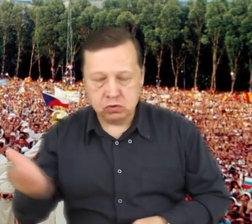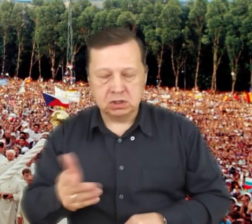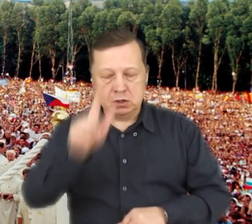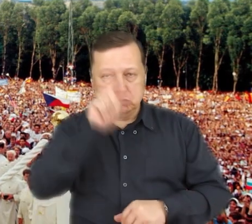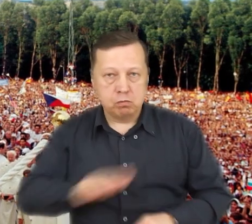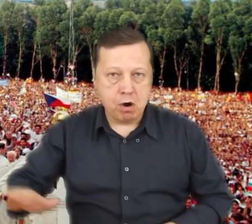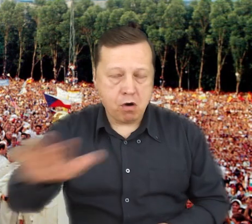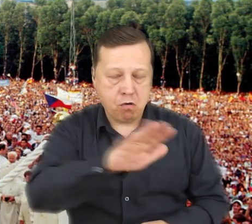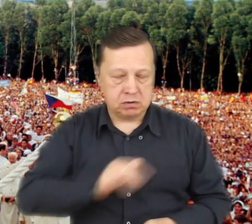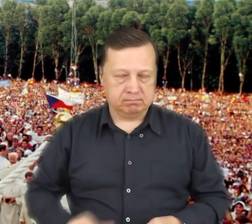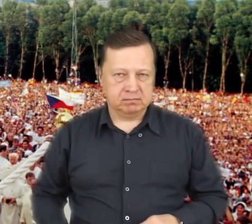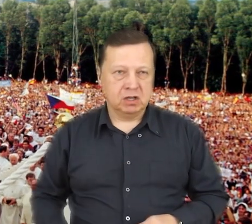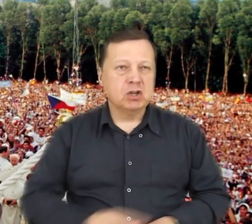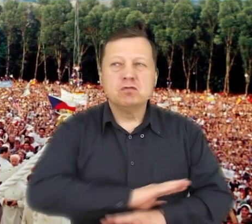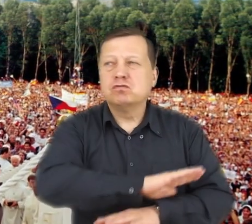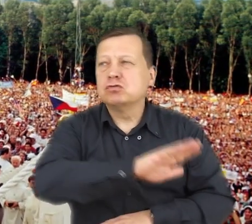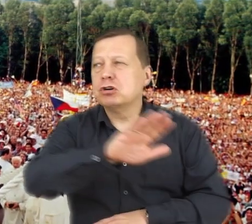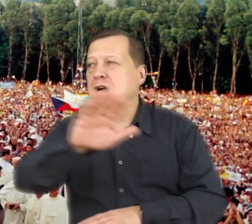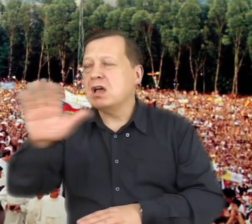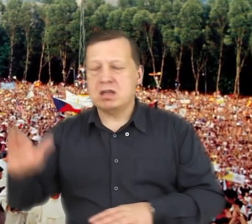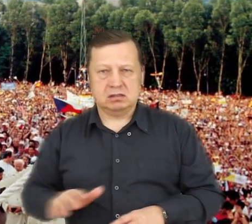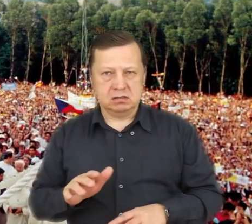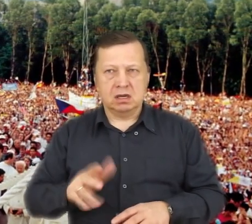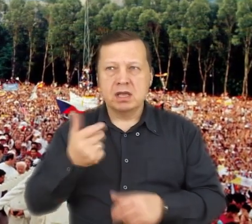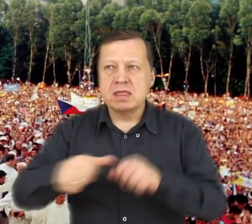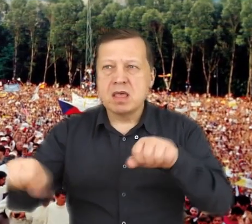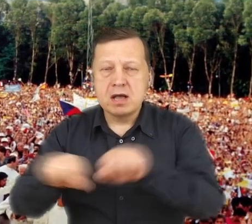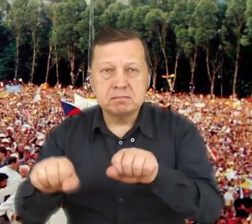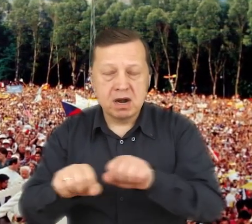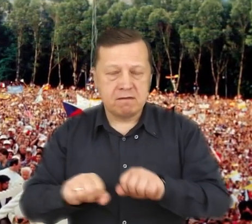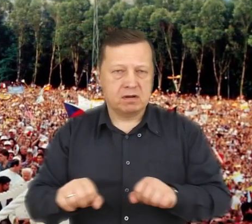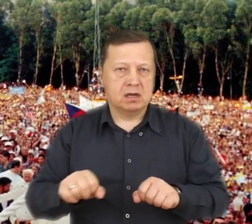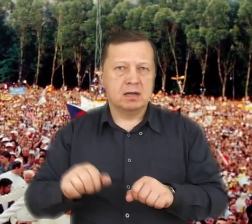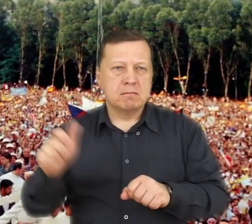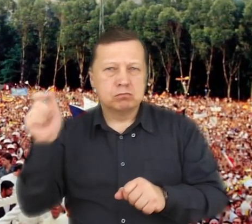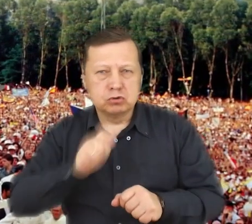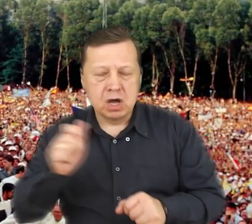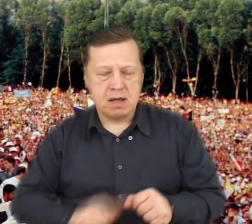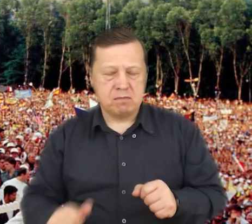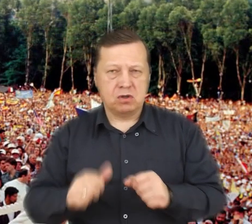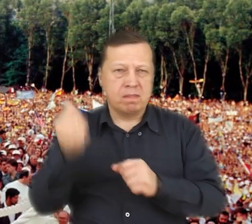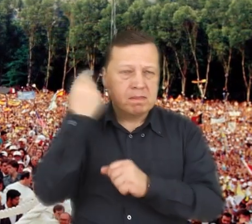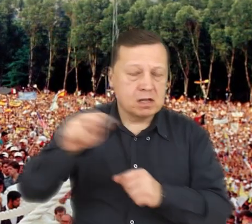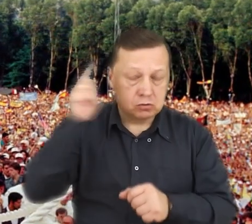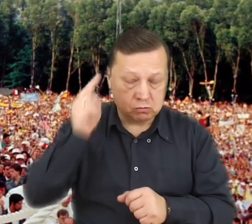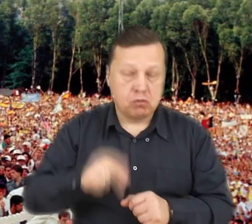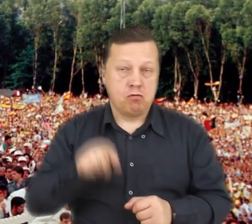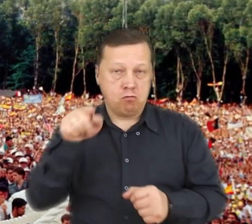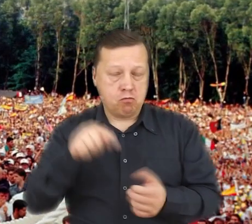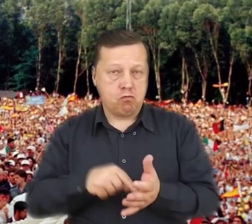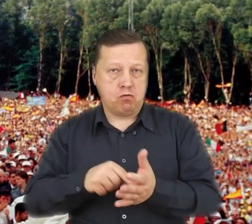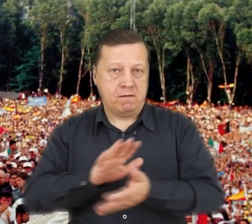narodzie, w społeczeństwach i wszędzie tam, gdzie panuje niesprawiedliwość, przemoc i